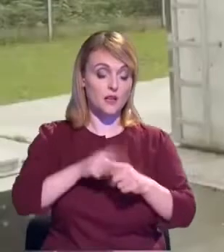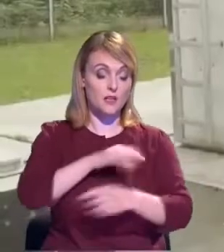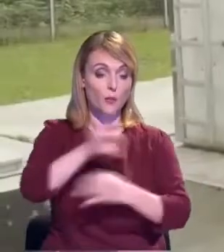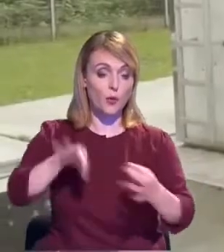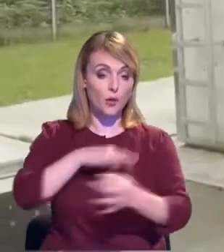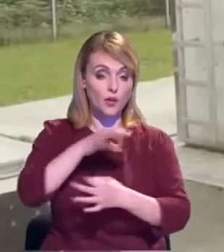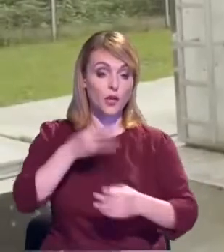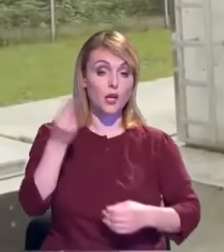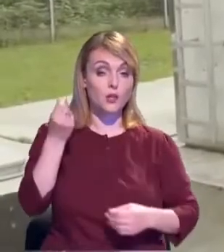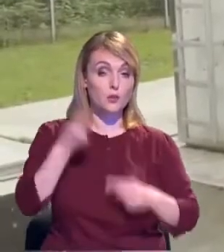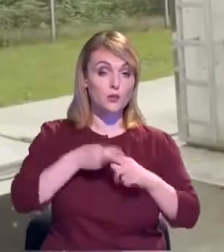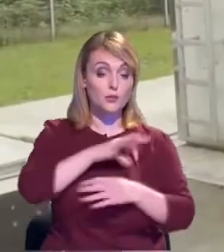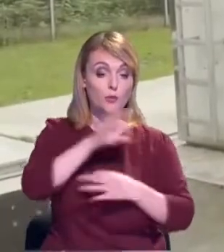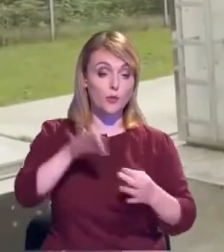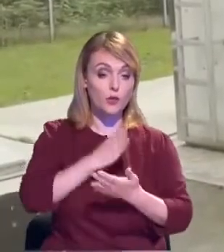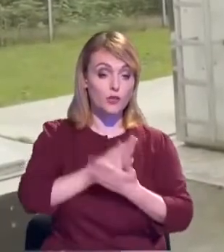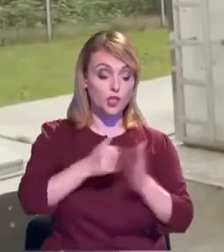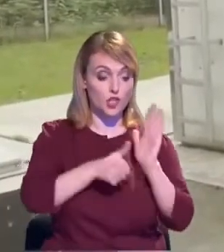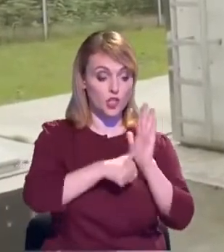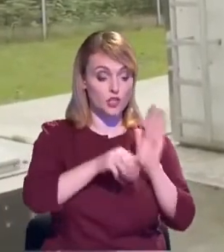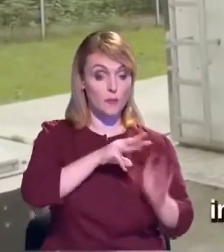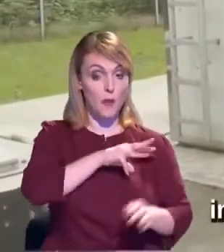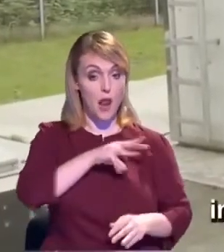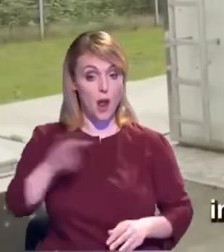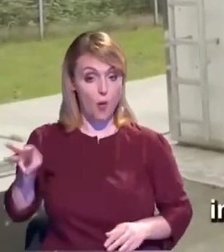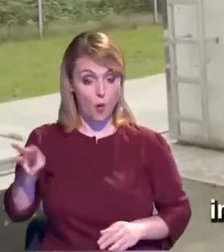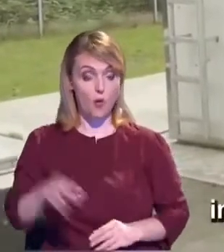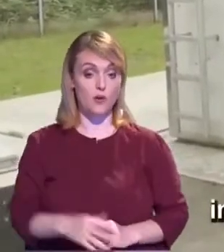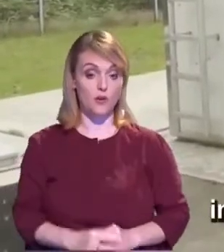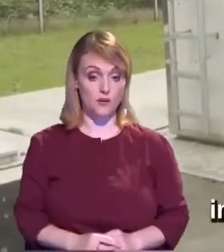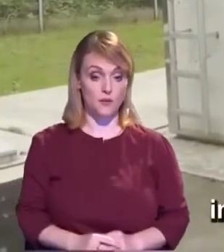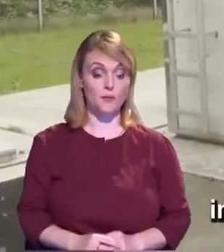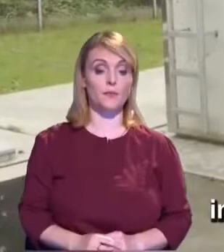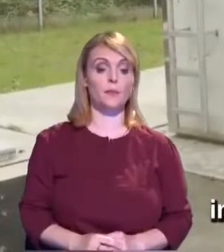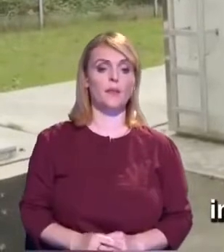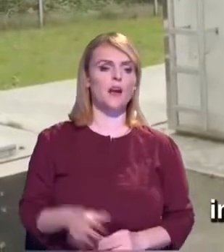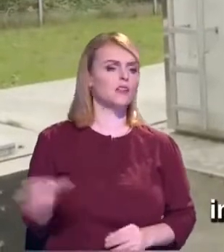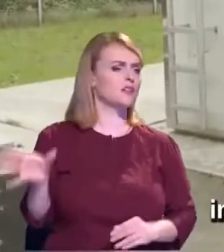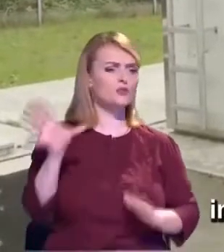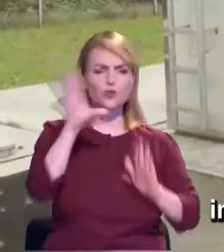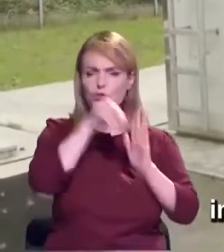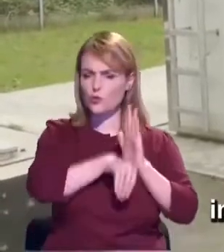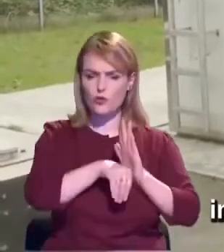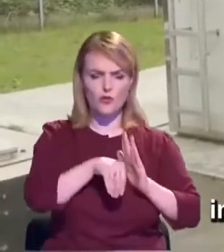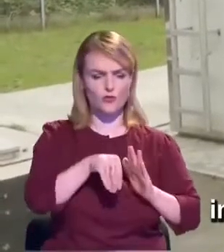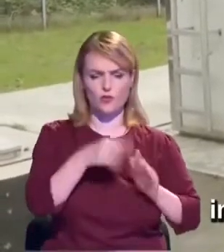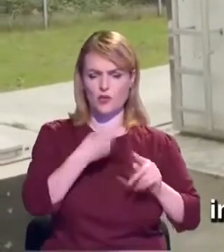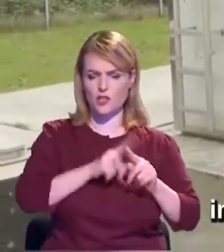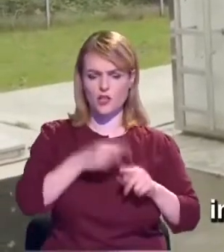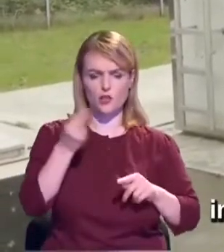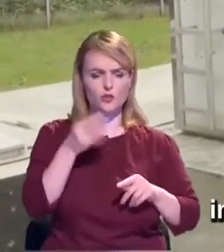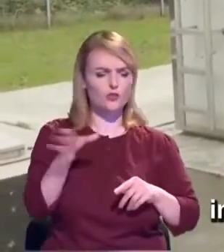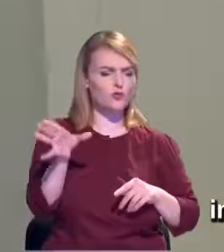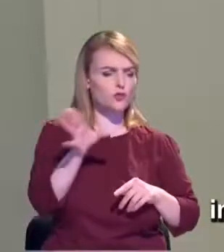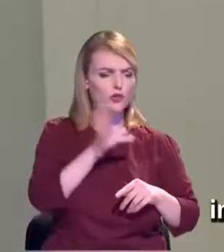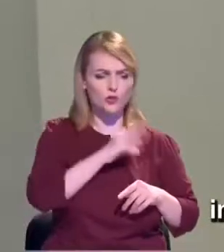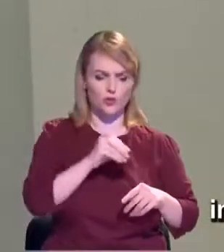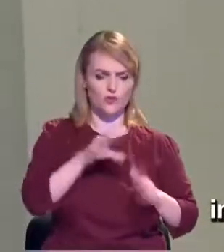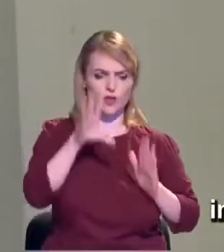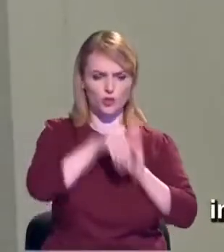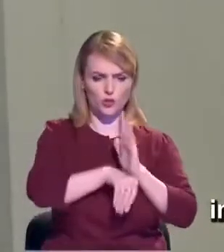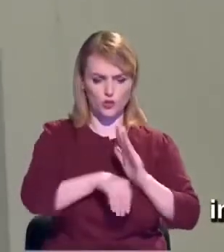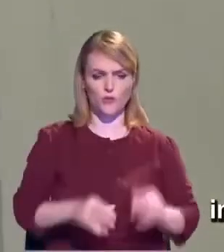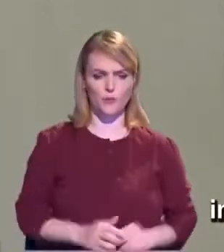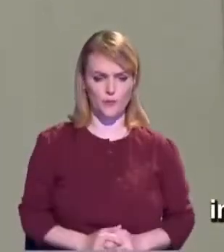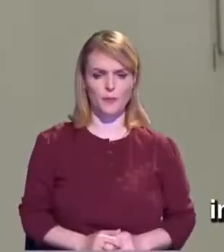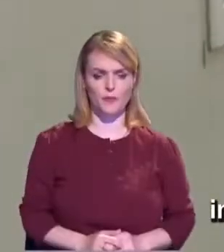Sunt proiecta 6 milionur. Este o de proiectare, și suamă construirea, și